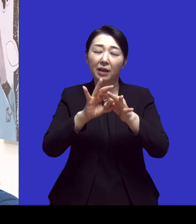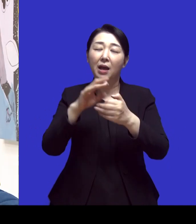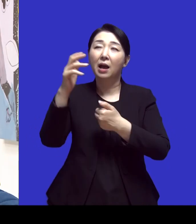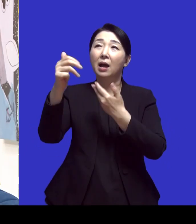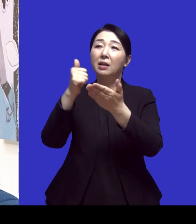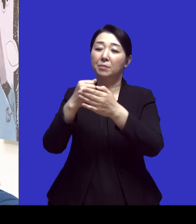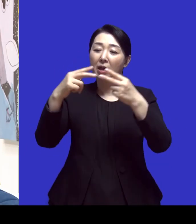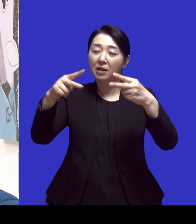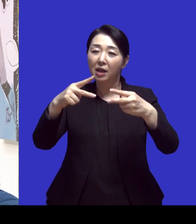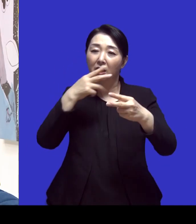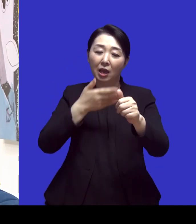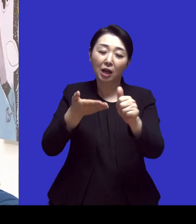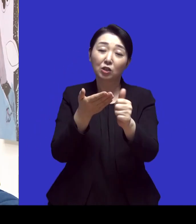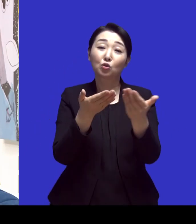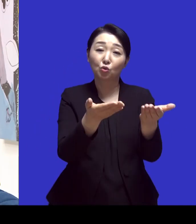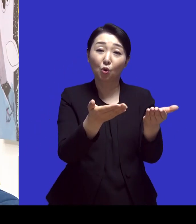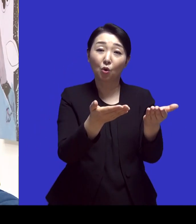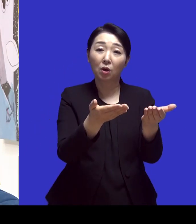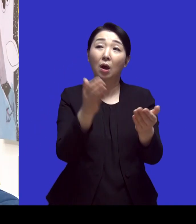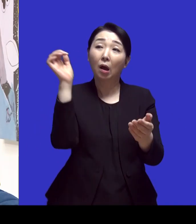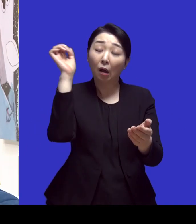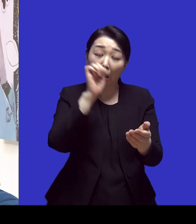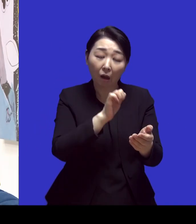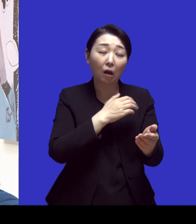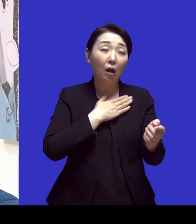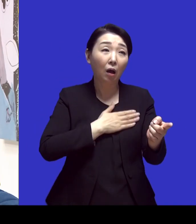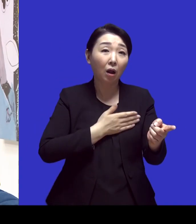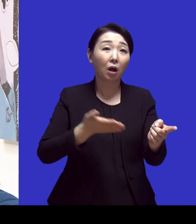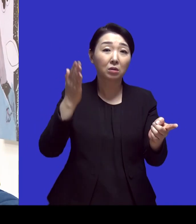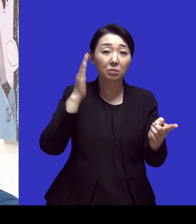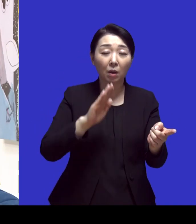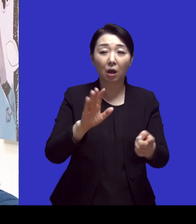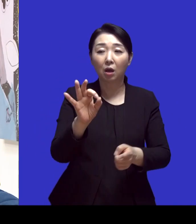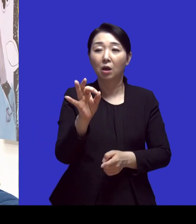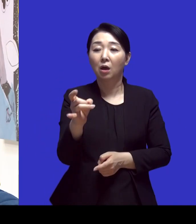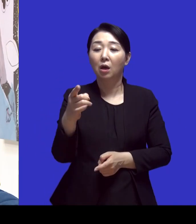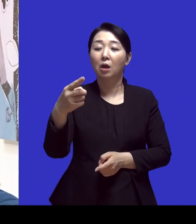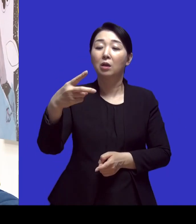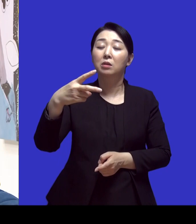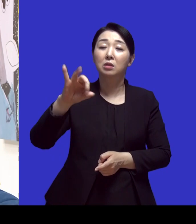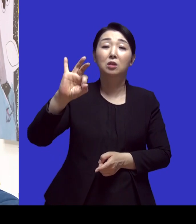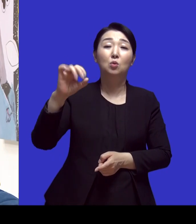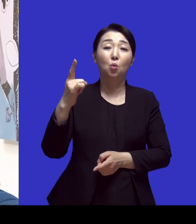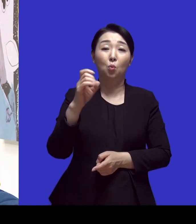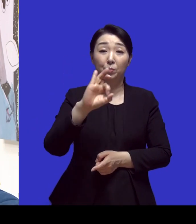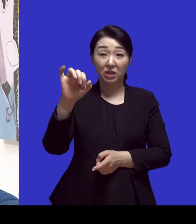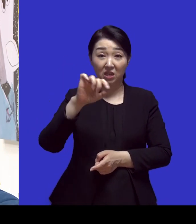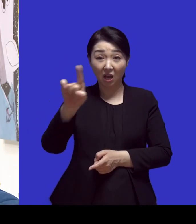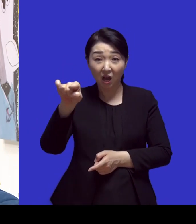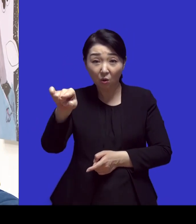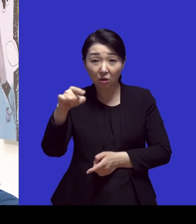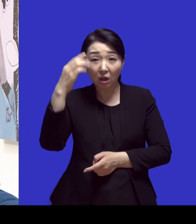그런가 보다 했는데 보니까 아프리카 에티오페이 지내면 까마귀때가 되게 많아요 까마귀때가 쓸고